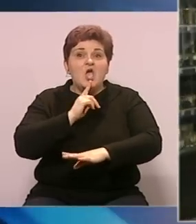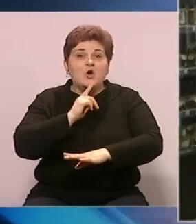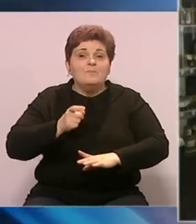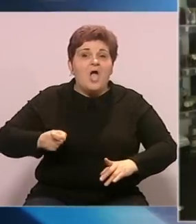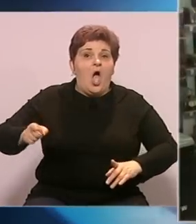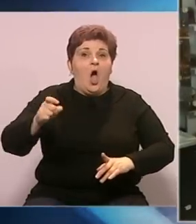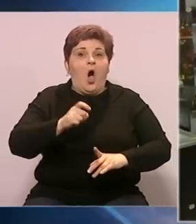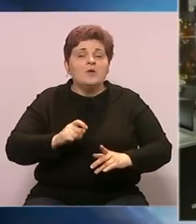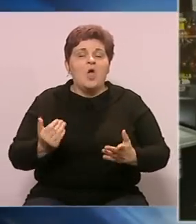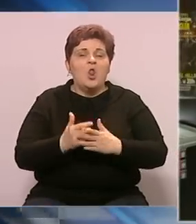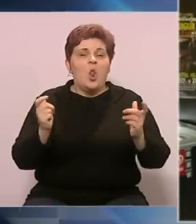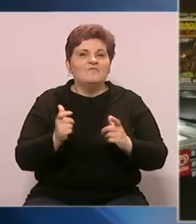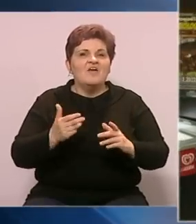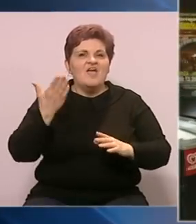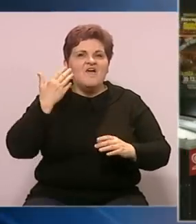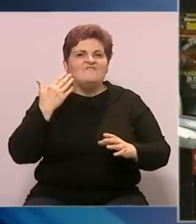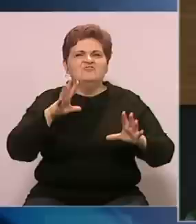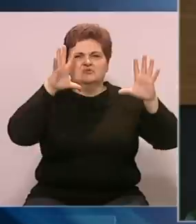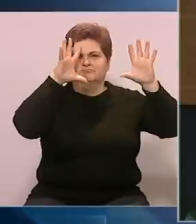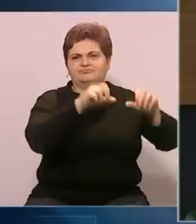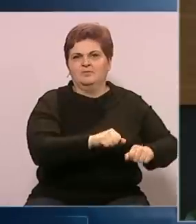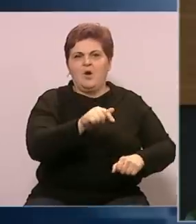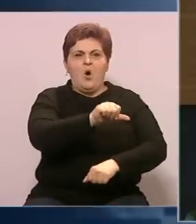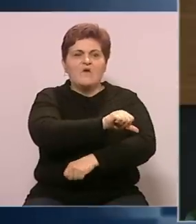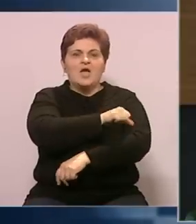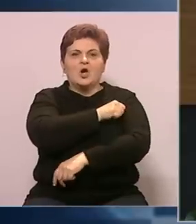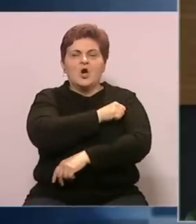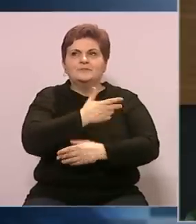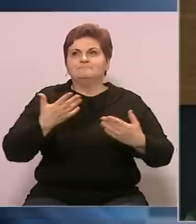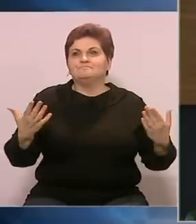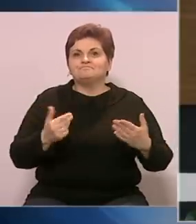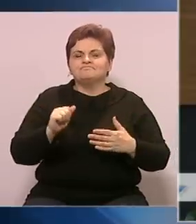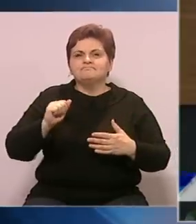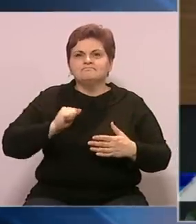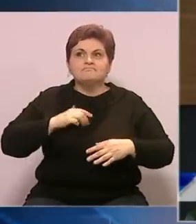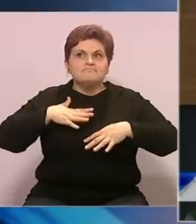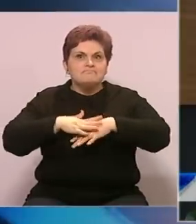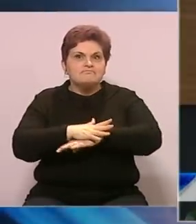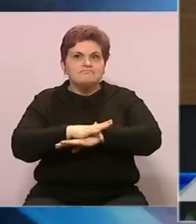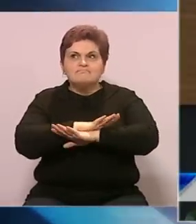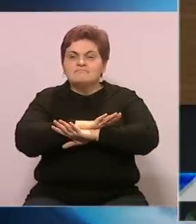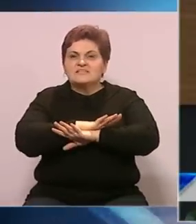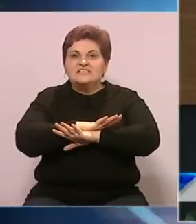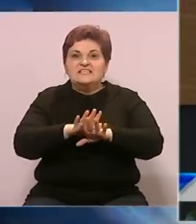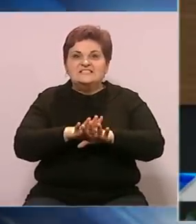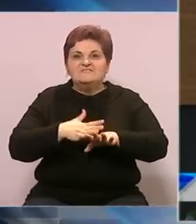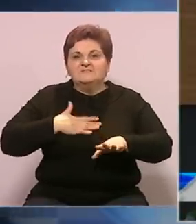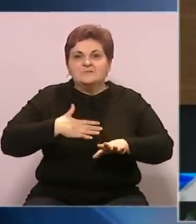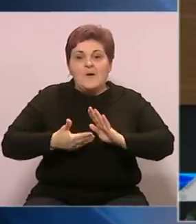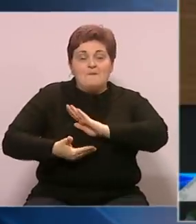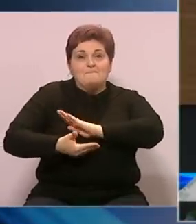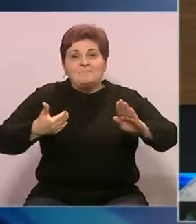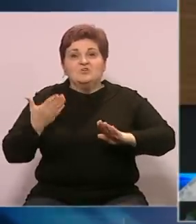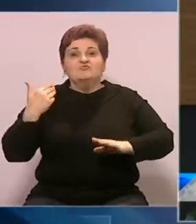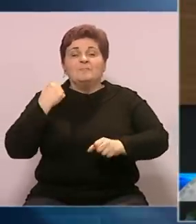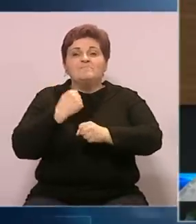organizovani dočeke već su odavno bukirani. Ove godine nekako imamo osjećaj da su svih htjeli ranije i